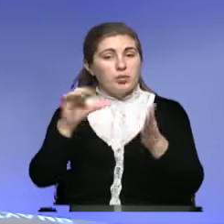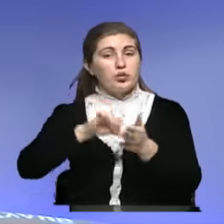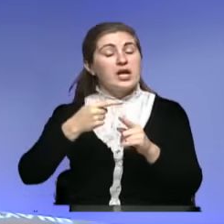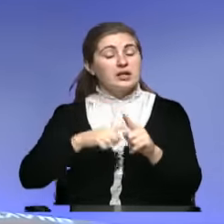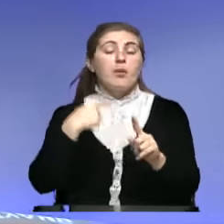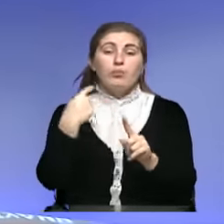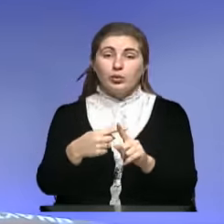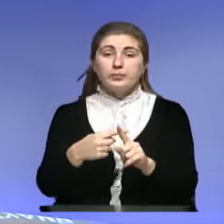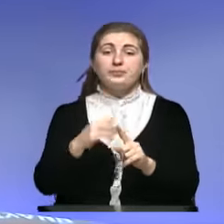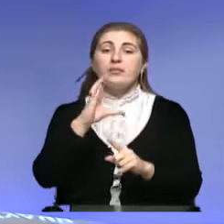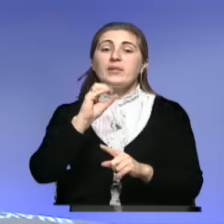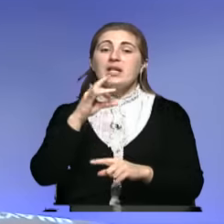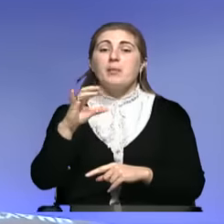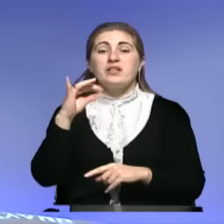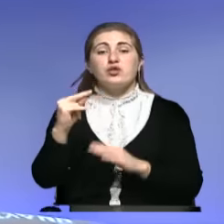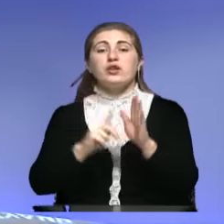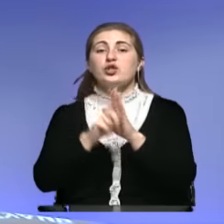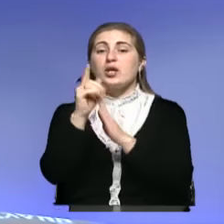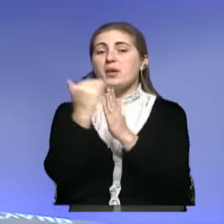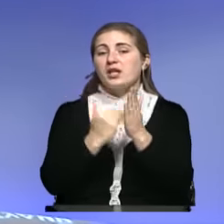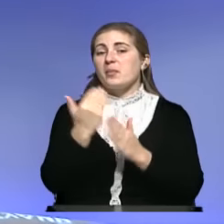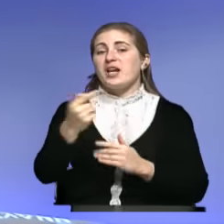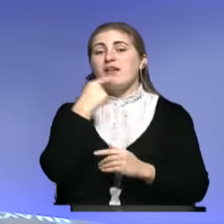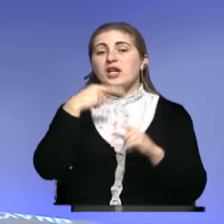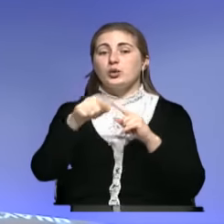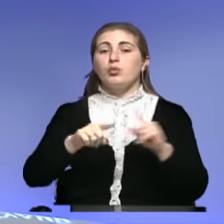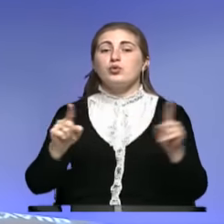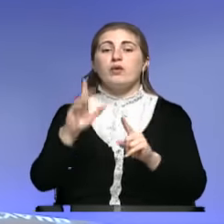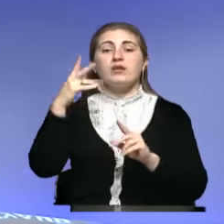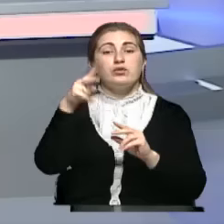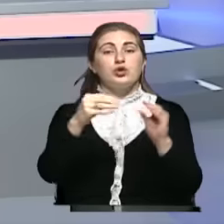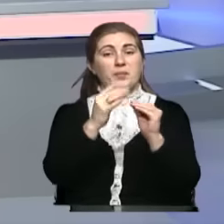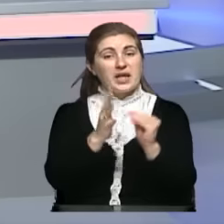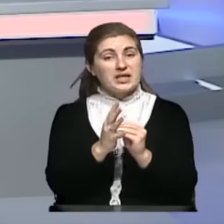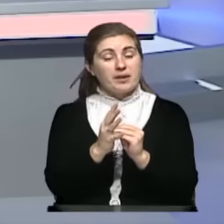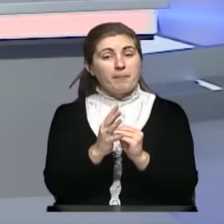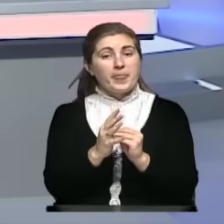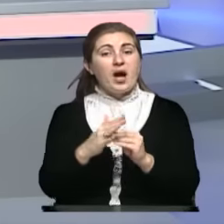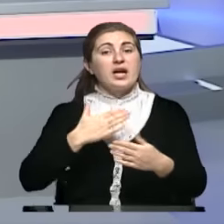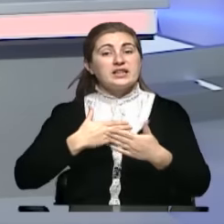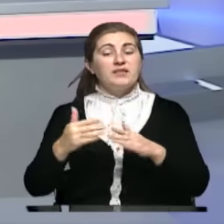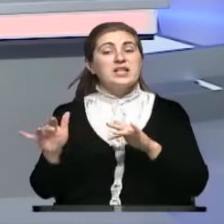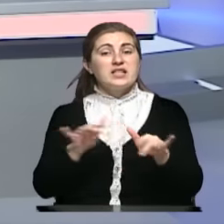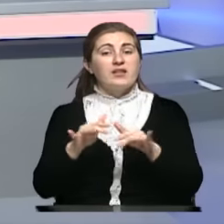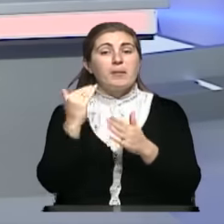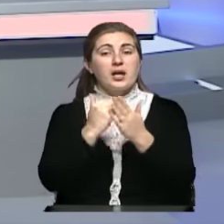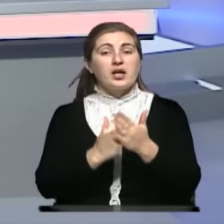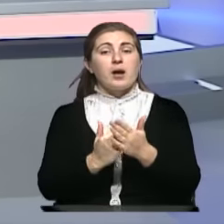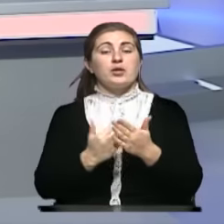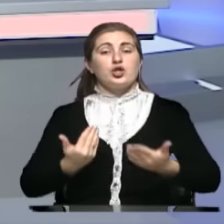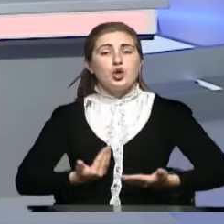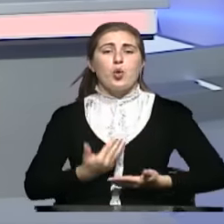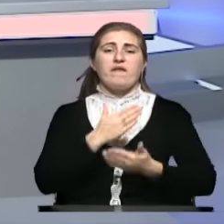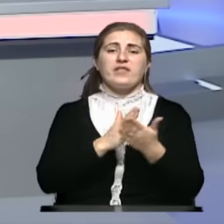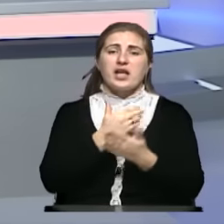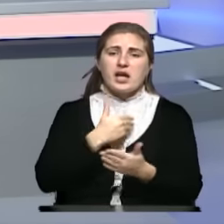плюс. Сергей Борисович, в начале программы Вы говорили о том, что в 2015 активно действовали программы «Жилье ветеранам», «Жилье